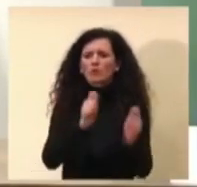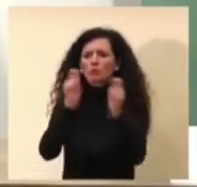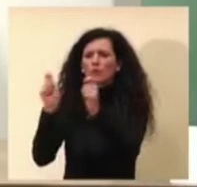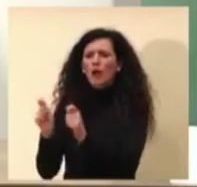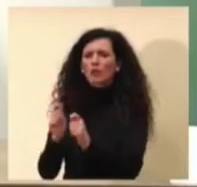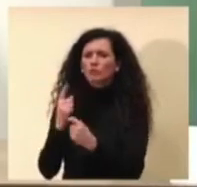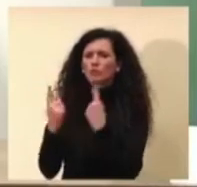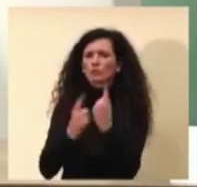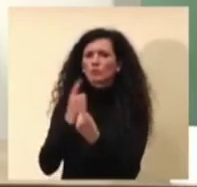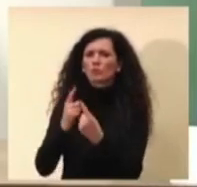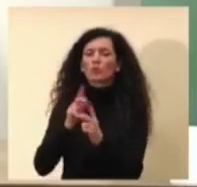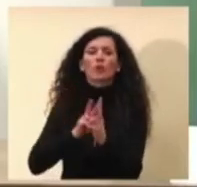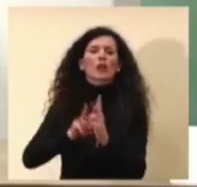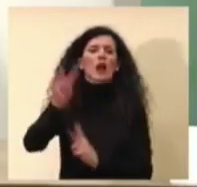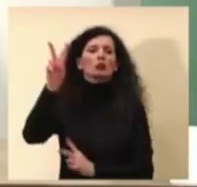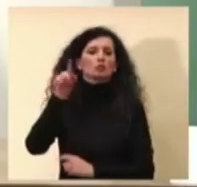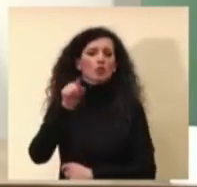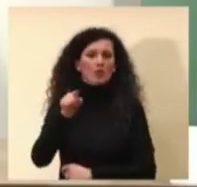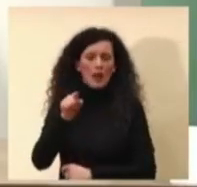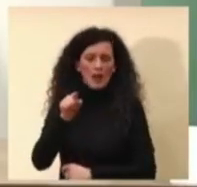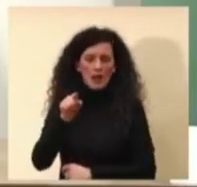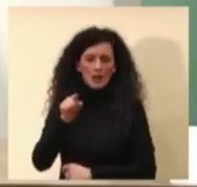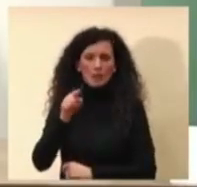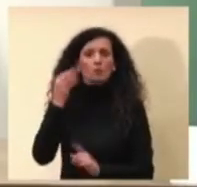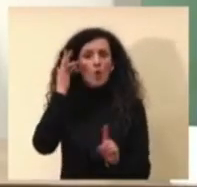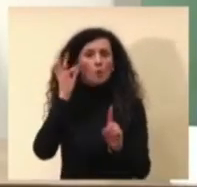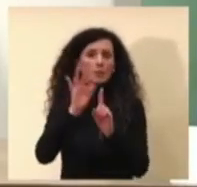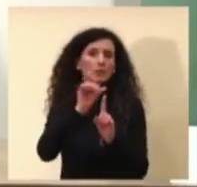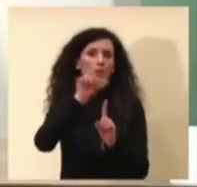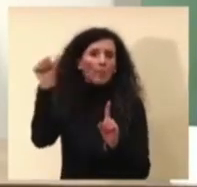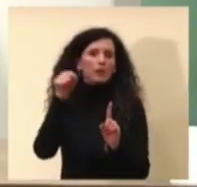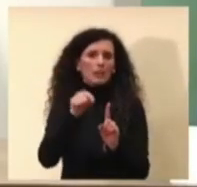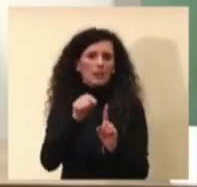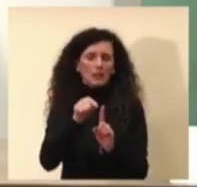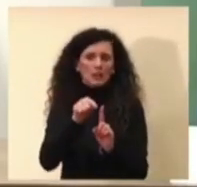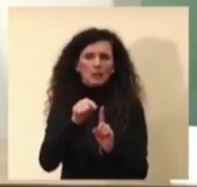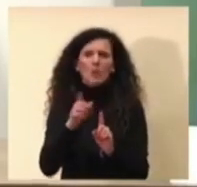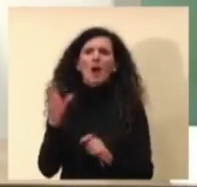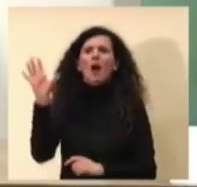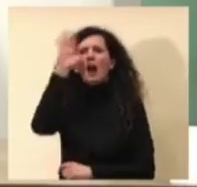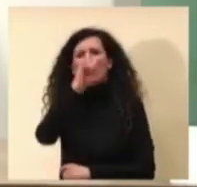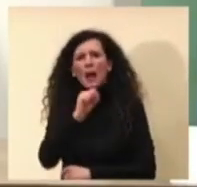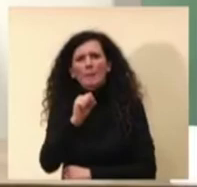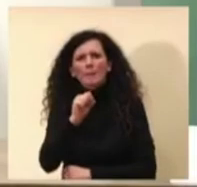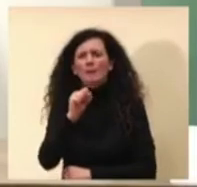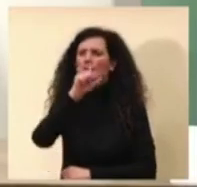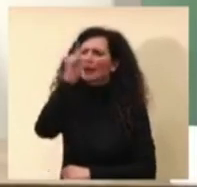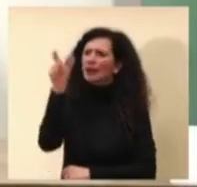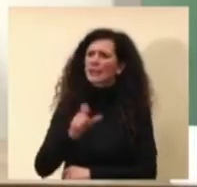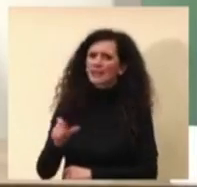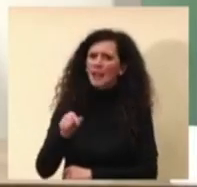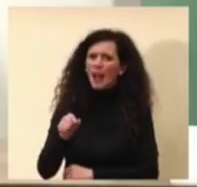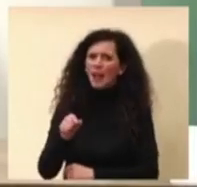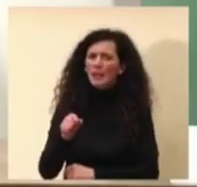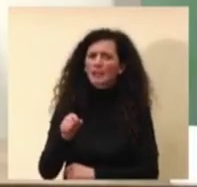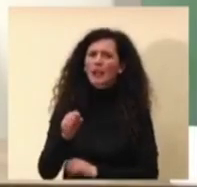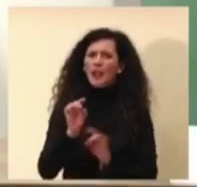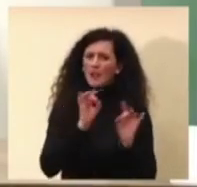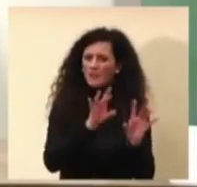e quindi in realtà la finalità prima di questo tipo di studi era proprio di capire quanto nel nostro paese circolasse